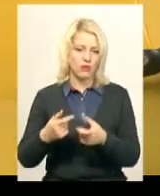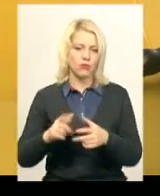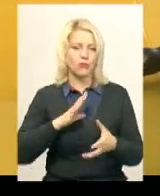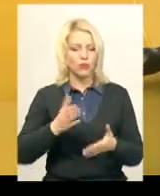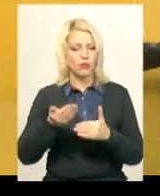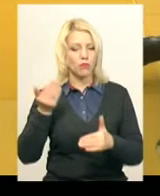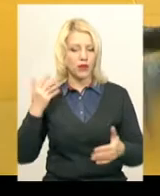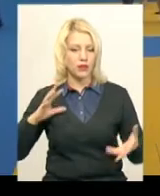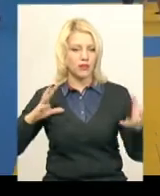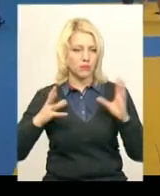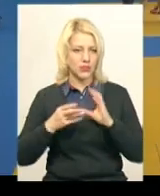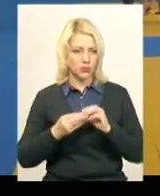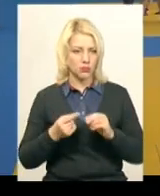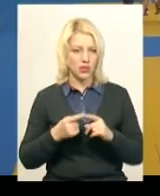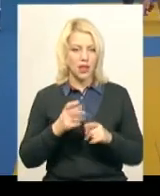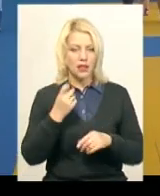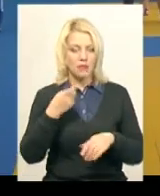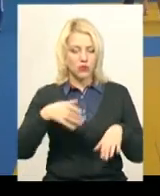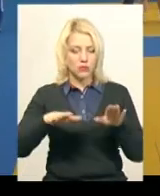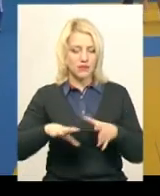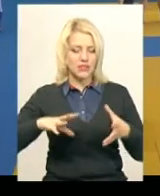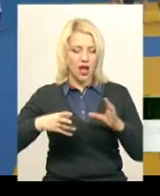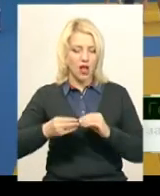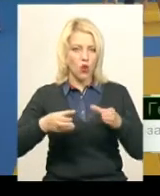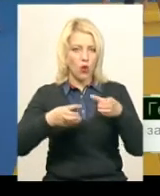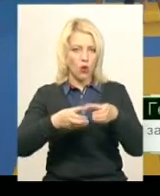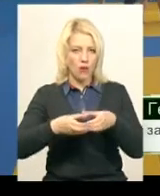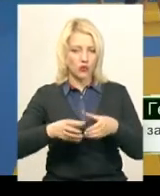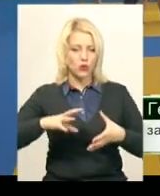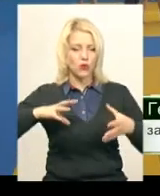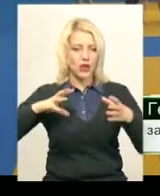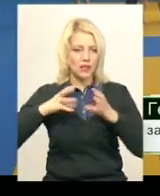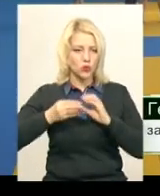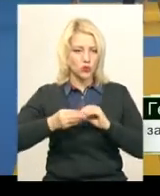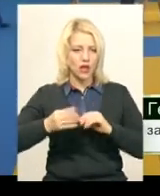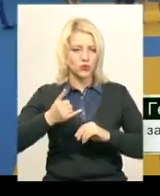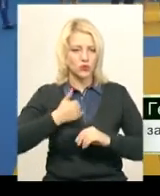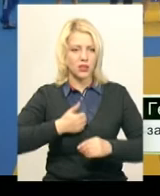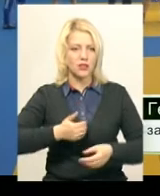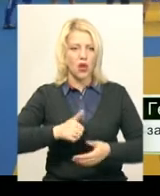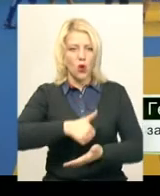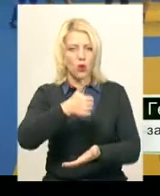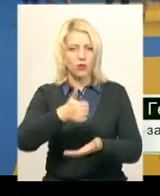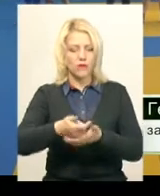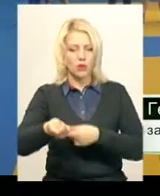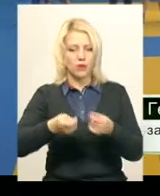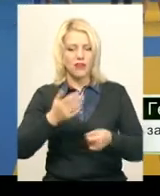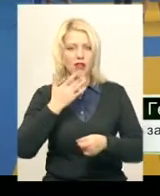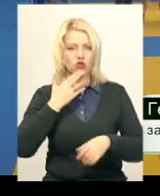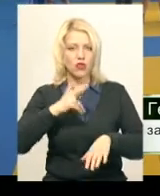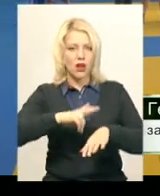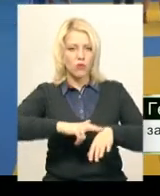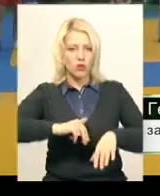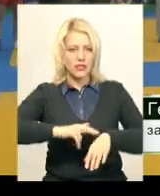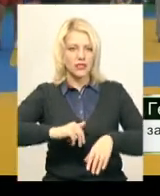каже Геннадій Домбровський. На першому місці в загальнокомандному результаті зараз вона з головного управління національної поліції